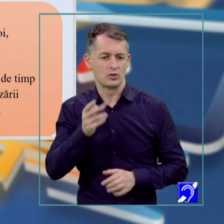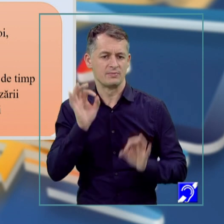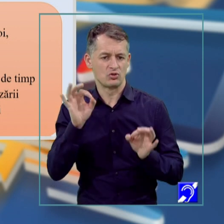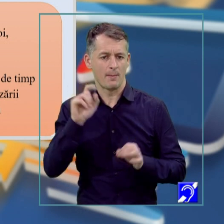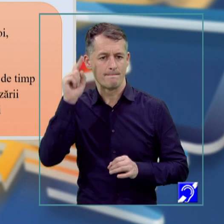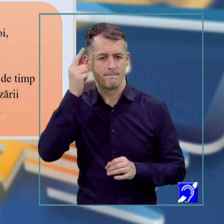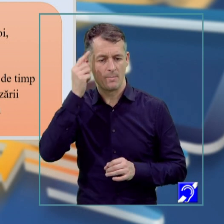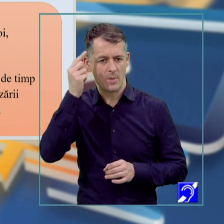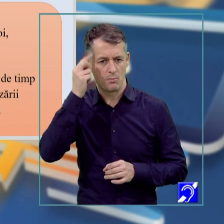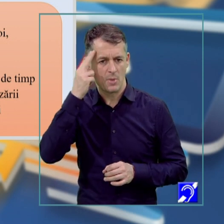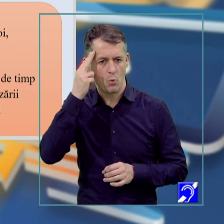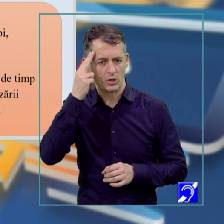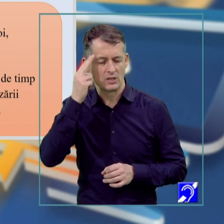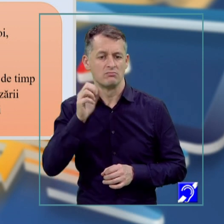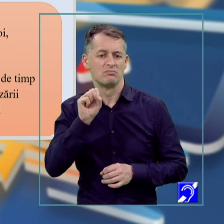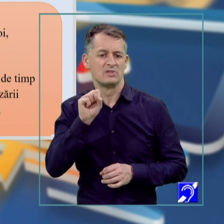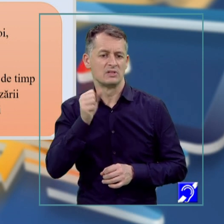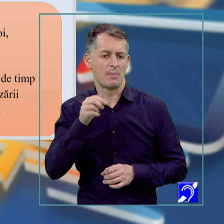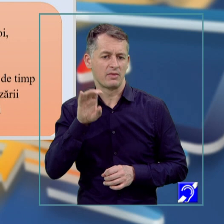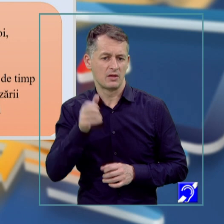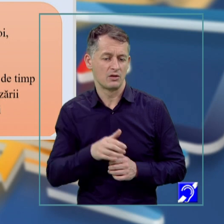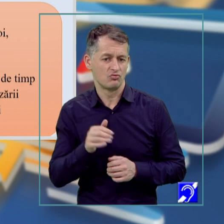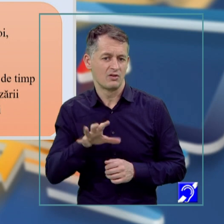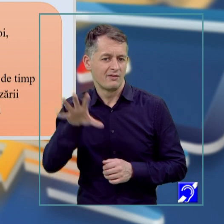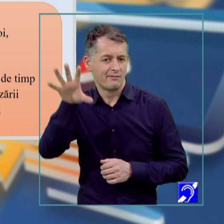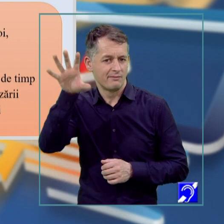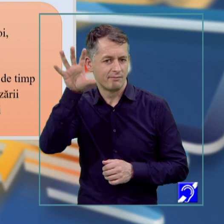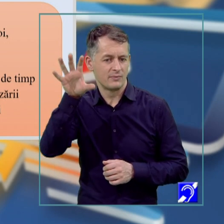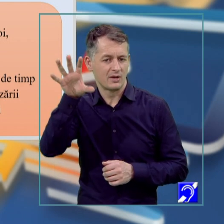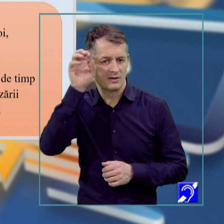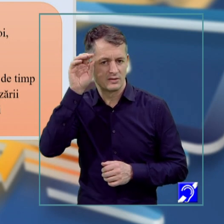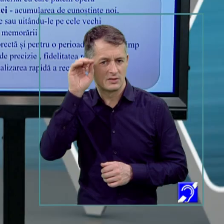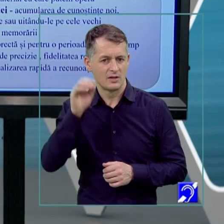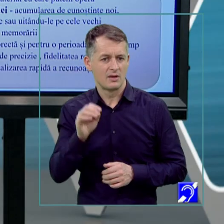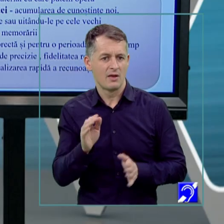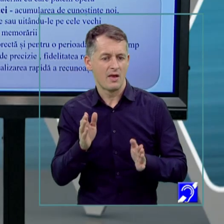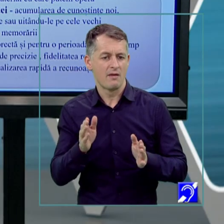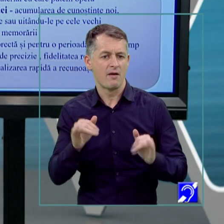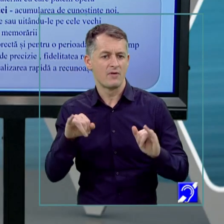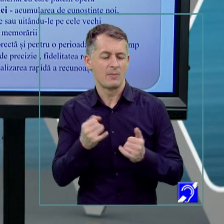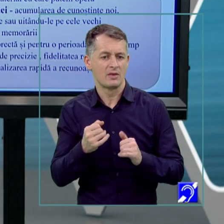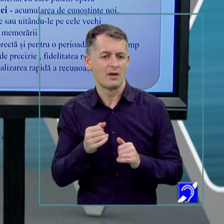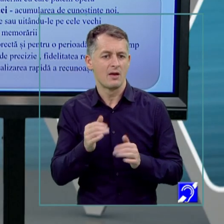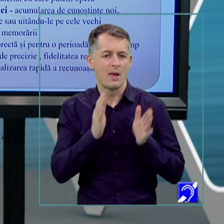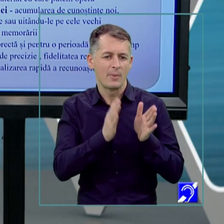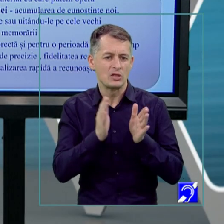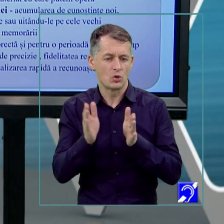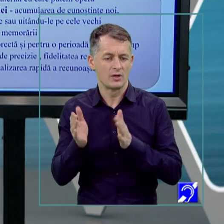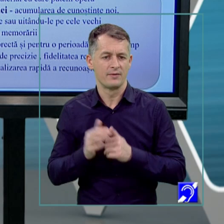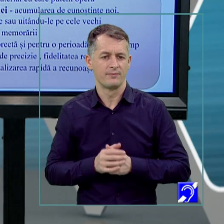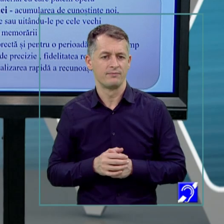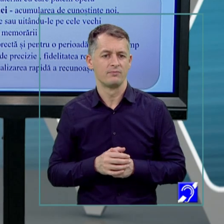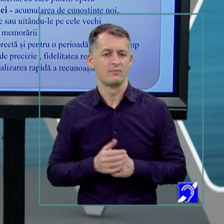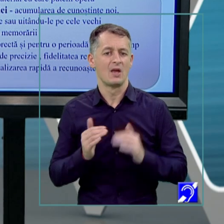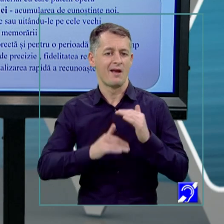memorie semantică, iar cei care rețin evenimente au memorare episodică. Calitățile memoriei, de asemenea,